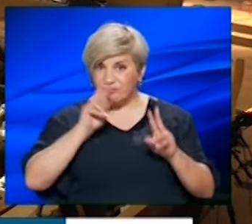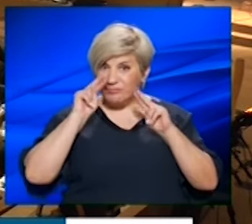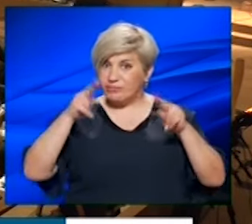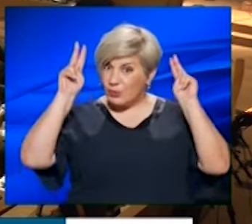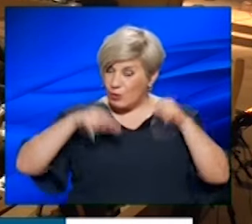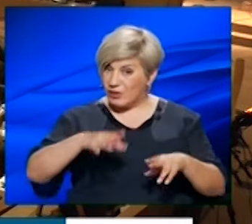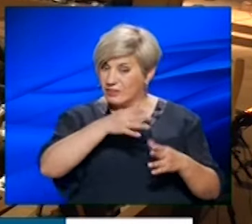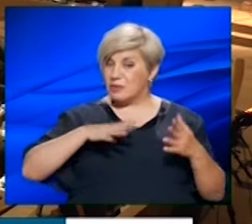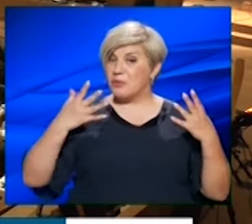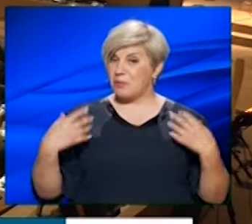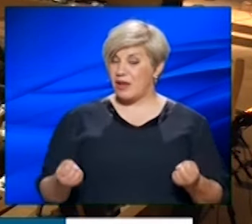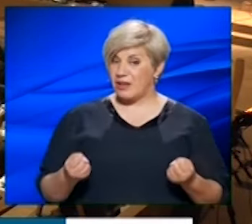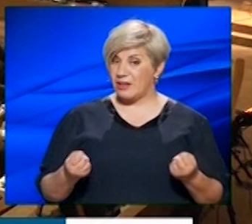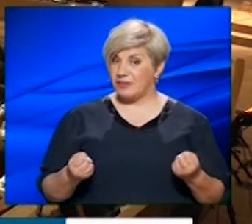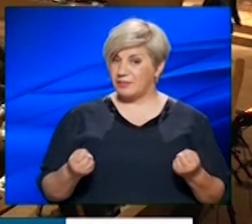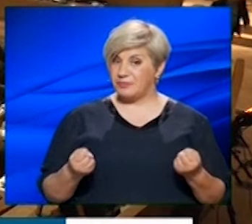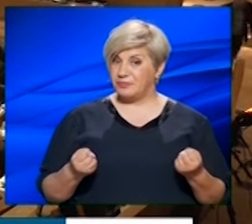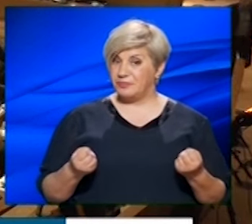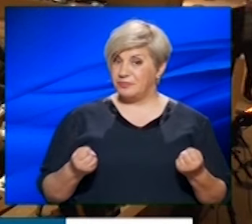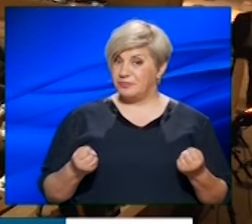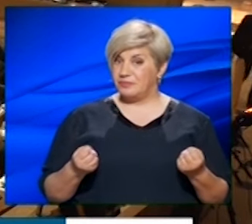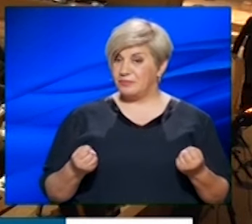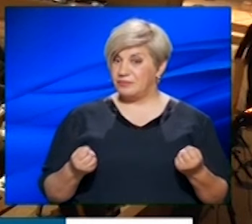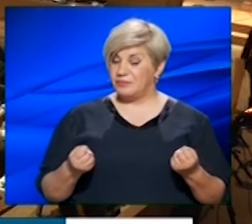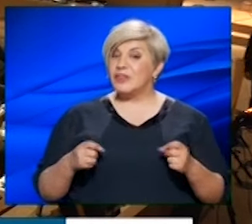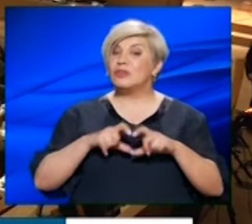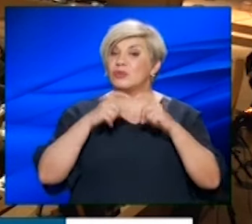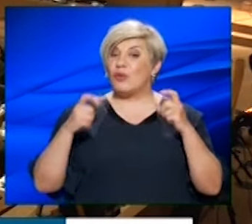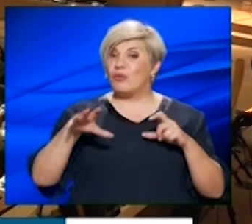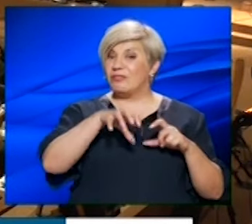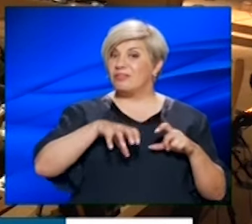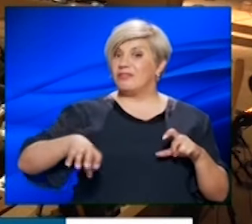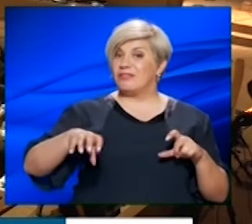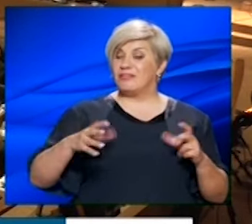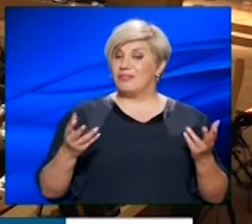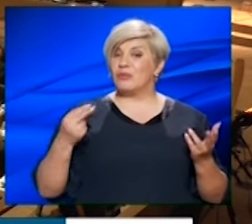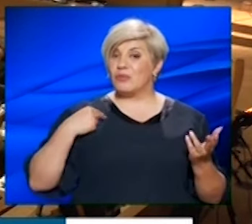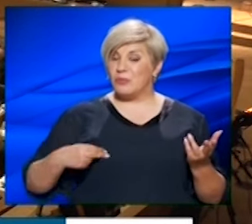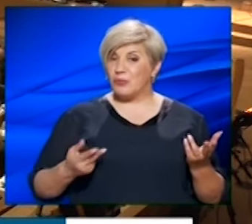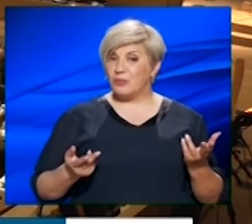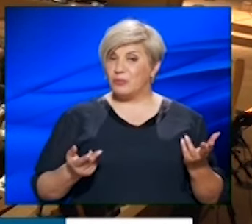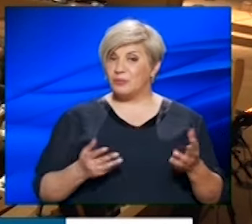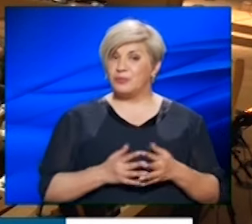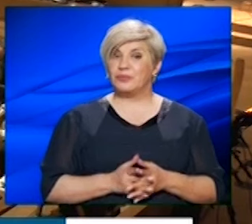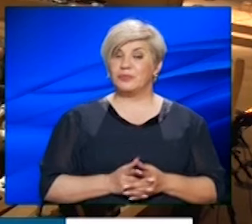γνωρίζετε, που υπάρχει στη σχολική στέγη του Δήμου μας.